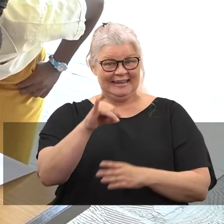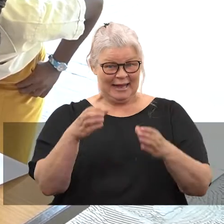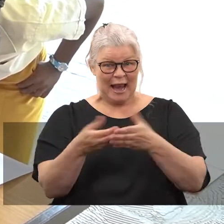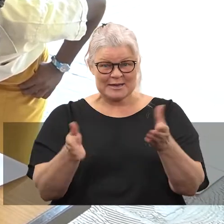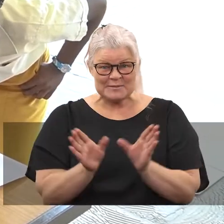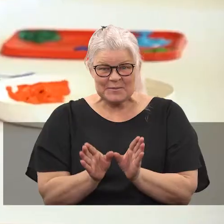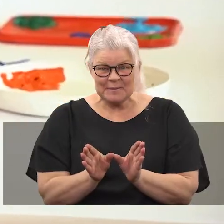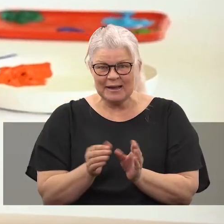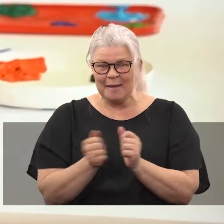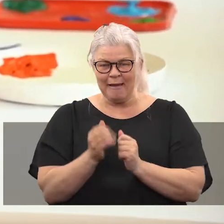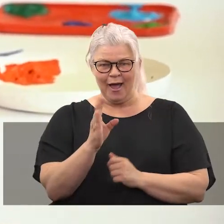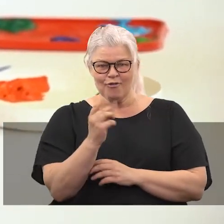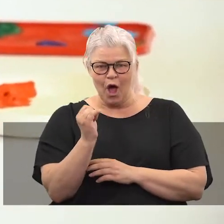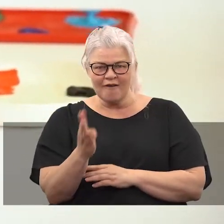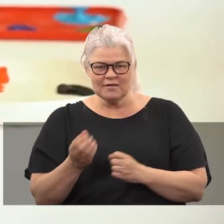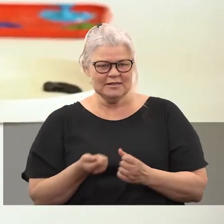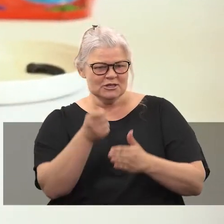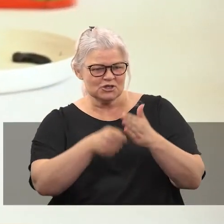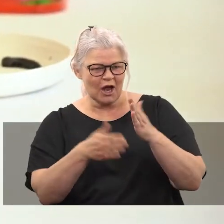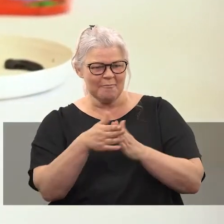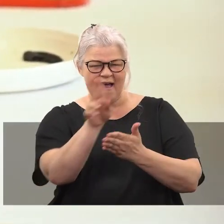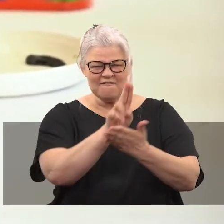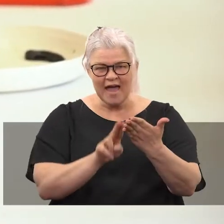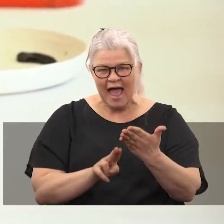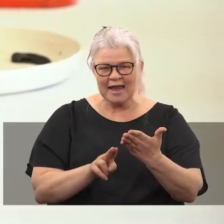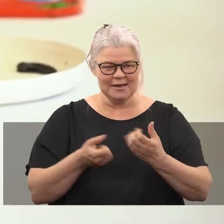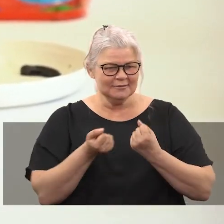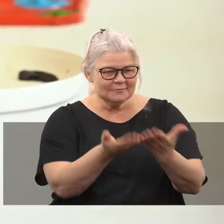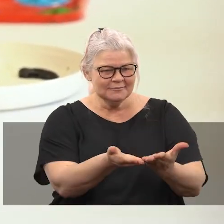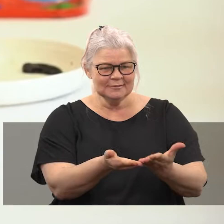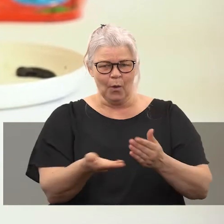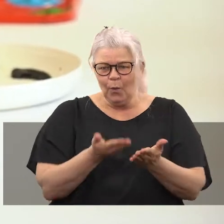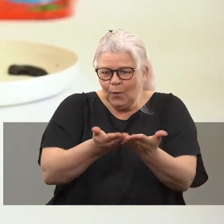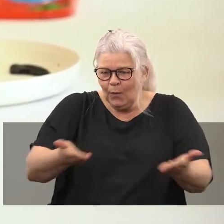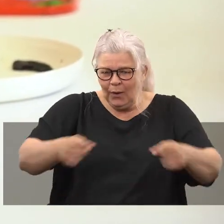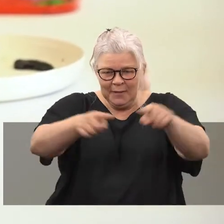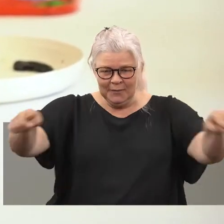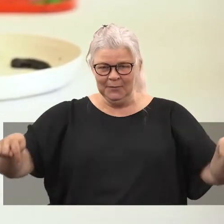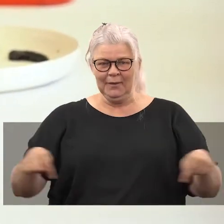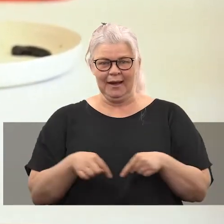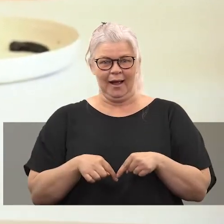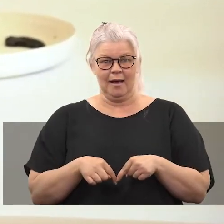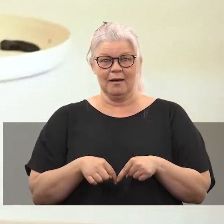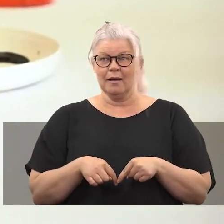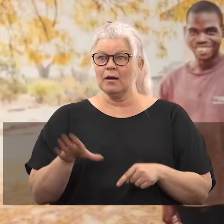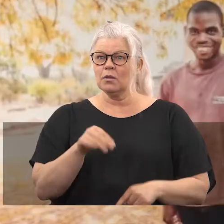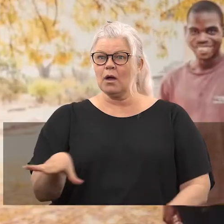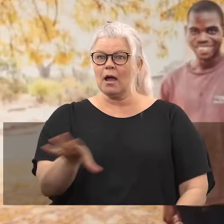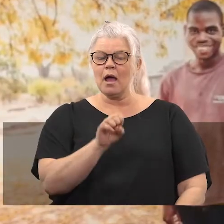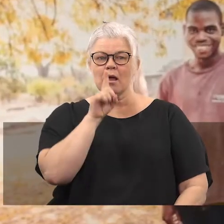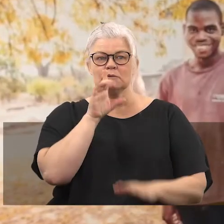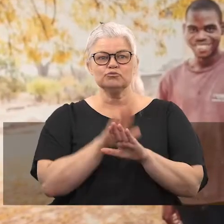i klassrummerna. Men när David satte igång med färg och dukar och grejer så blev det